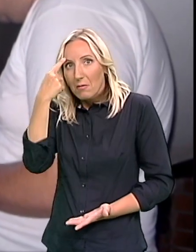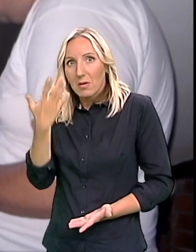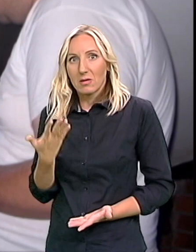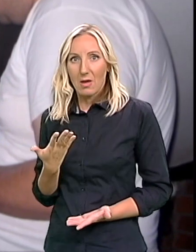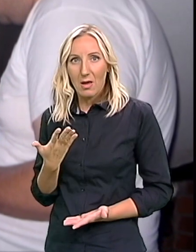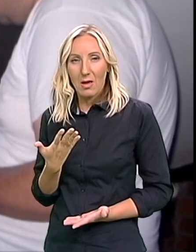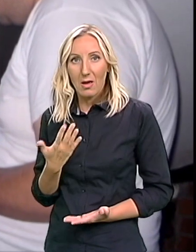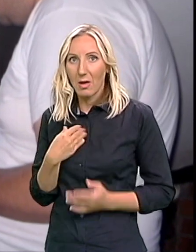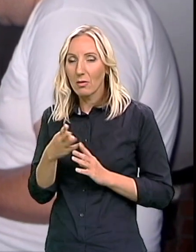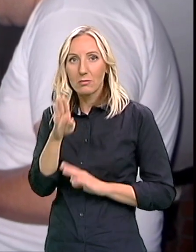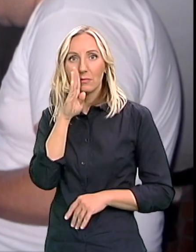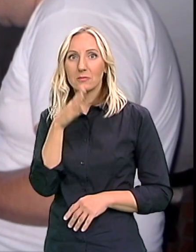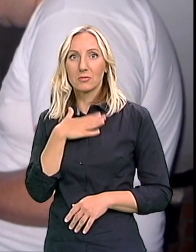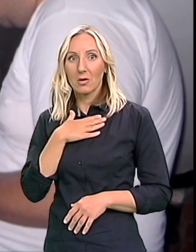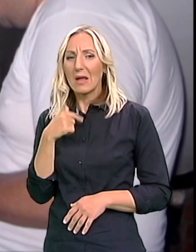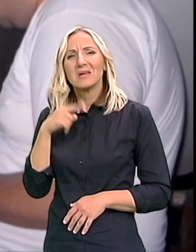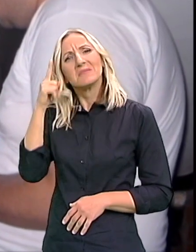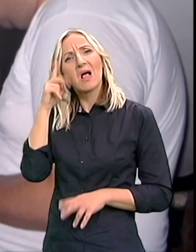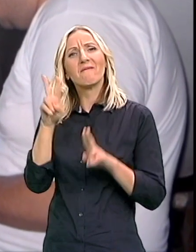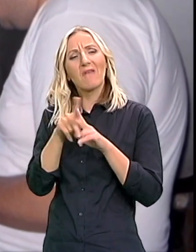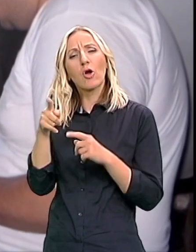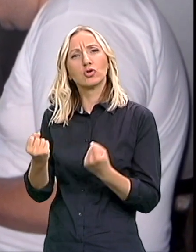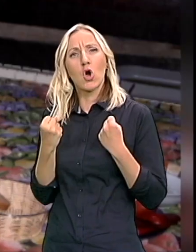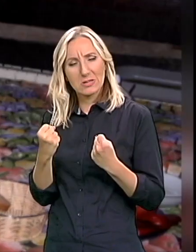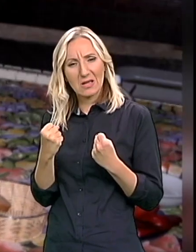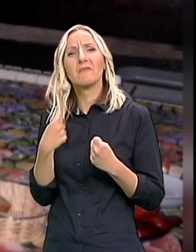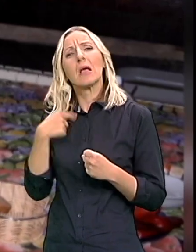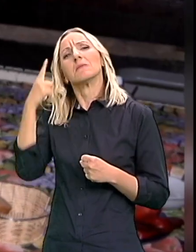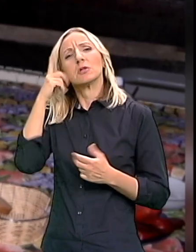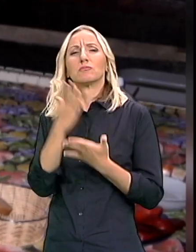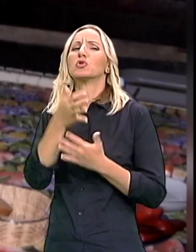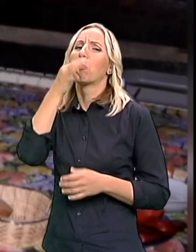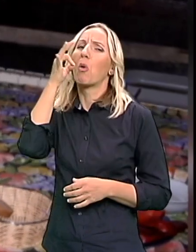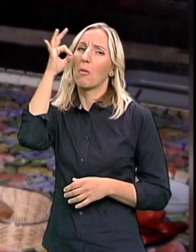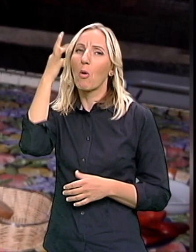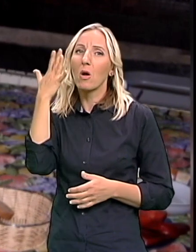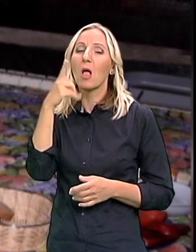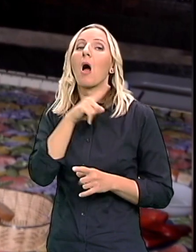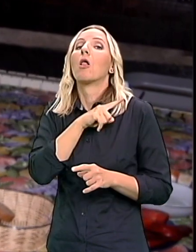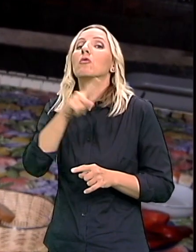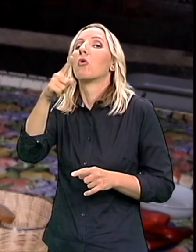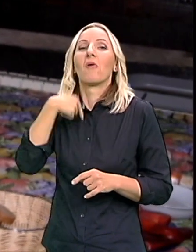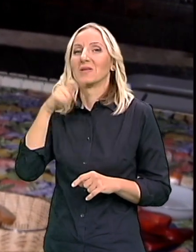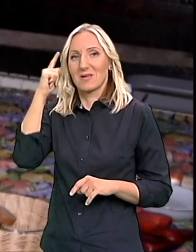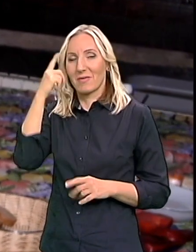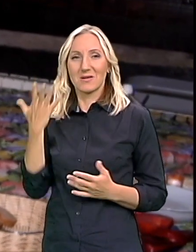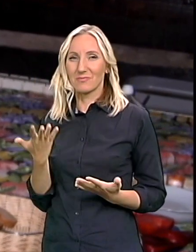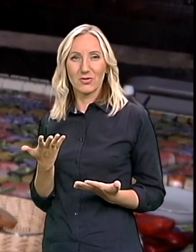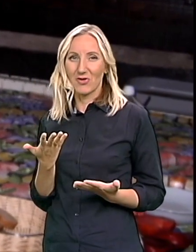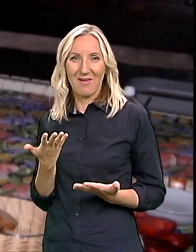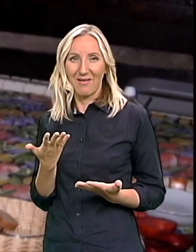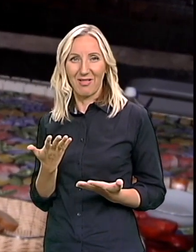Nisam čak razmišljala ni da će onda ozdravi Ali da će biti bolje sigurno Ali nisam znala dokle je to bolje